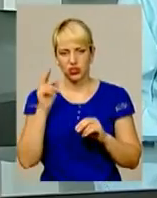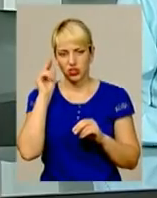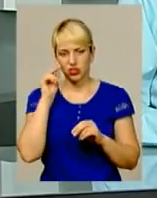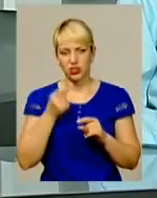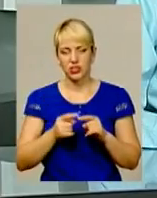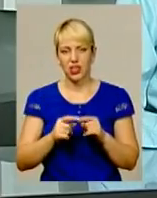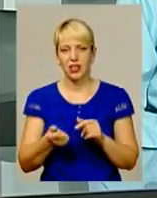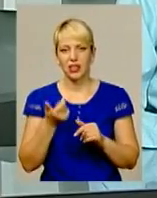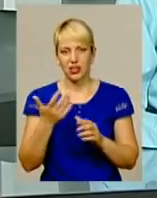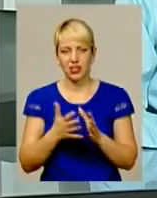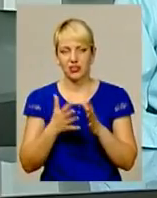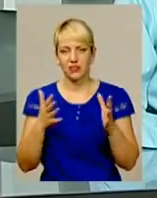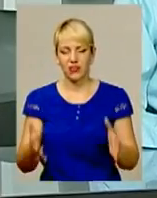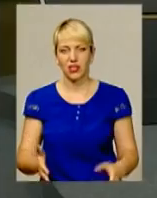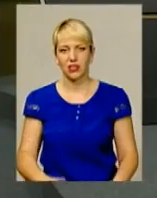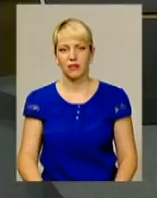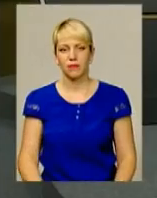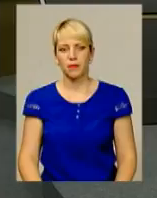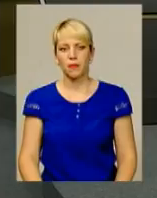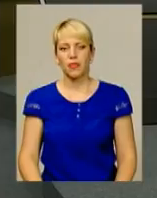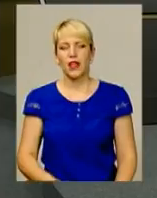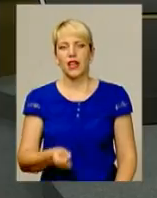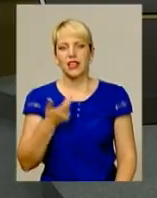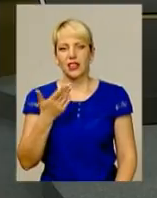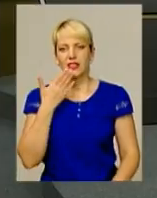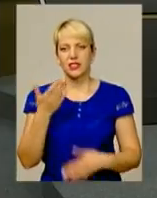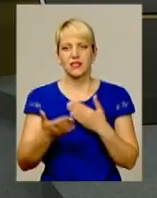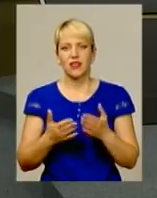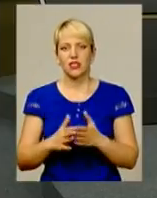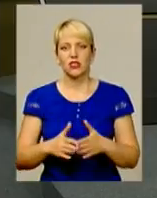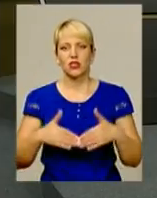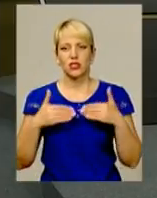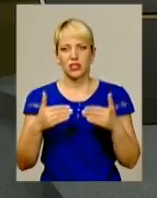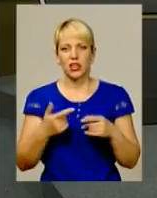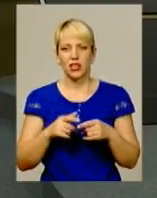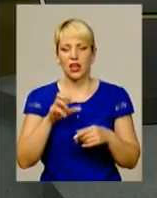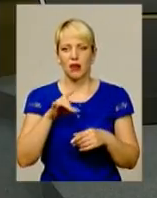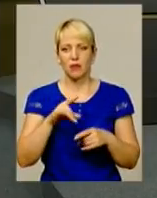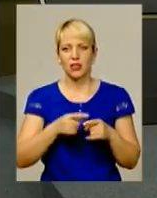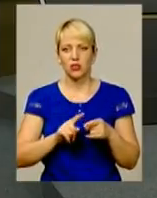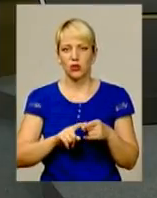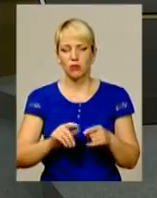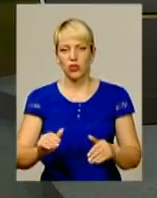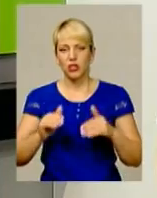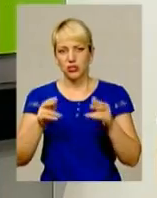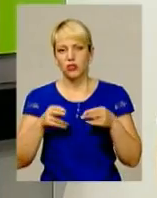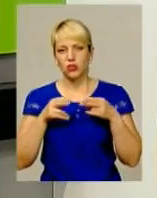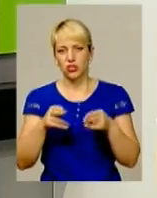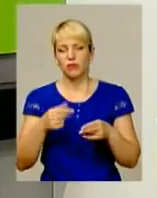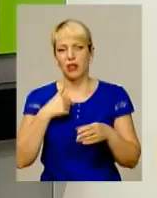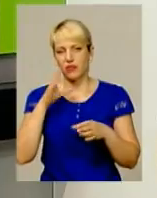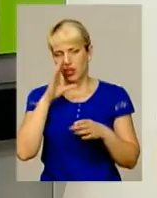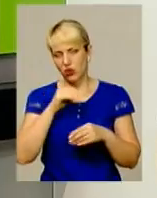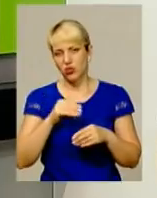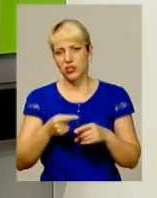тобто кількість велика. Кількість звернень зростає, але при цьому ріст злочинності нам вдалося призупинити, а